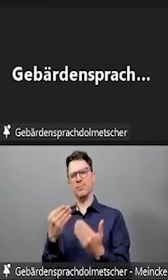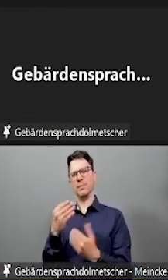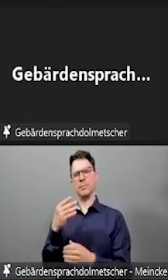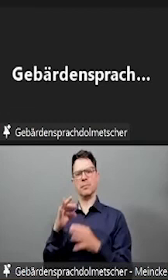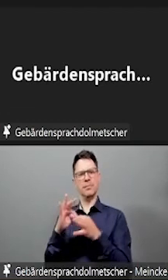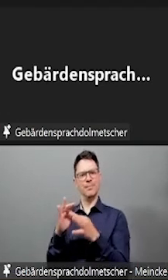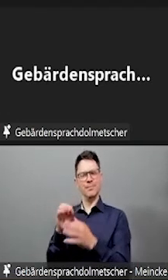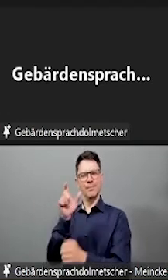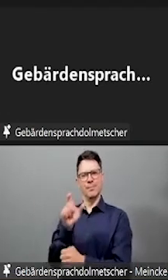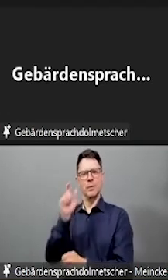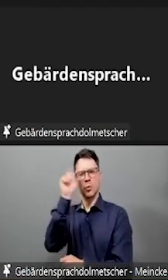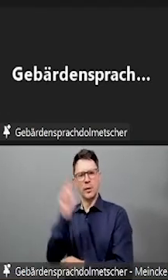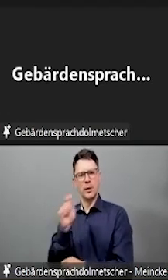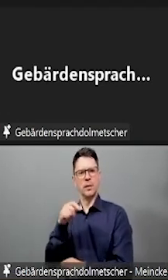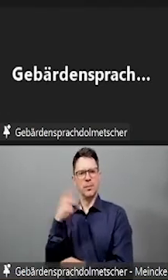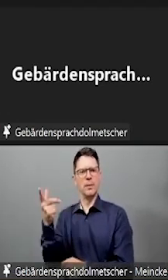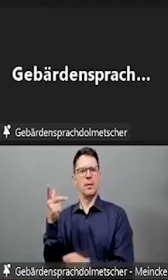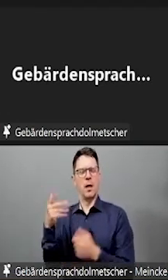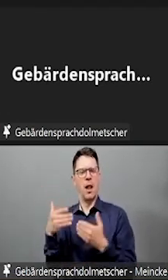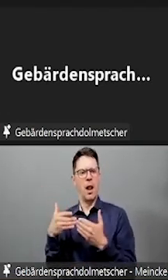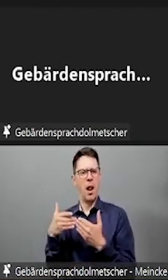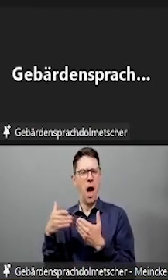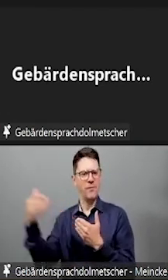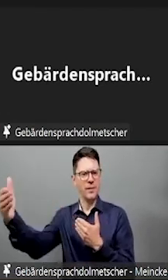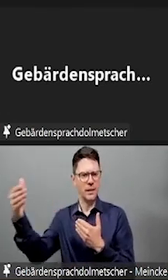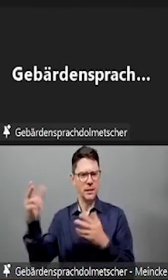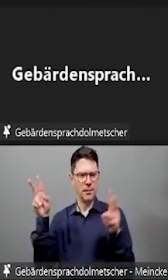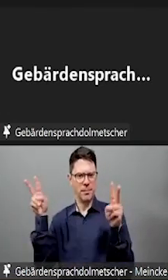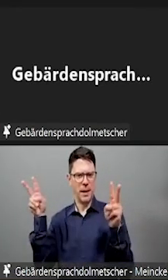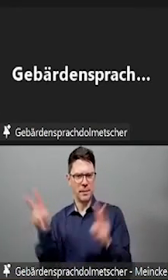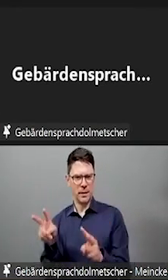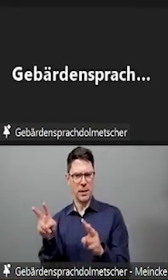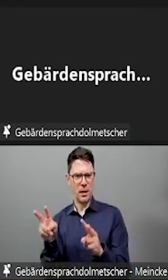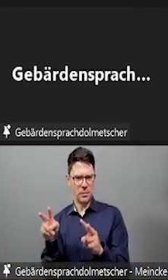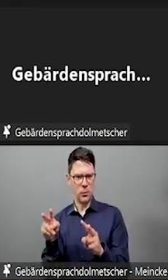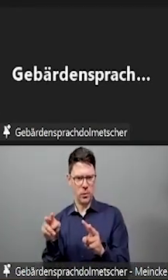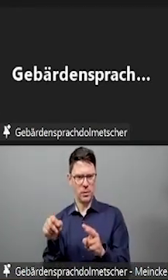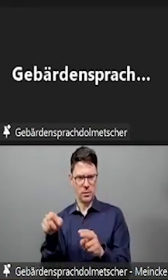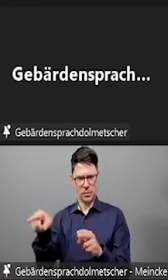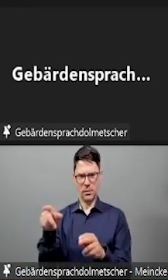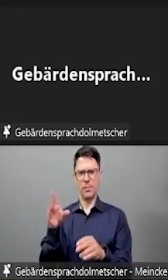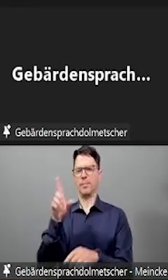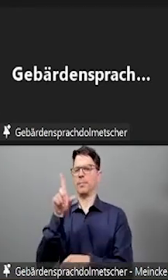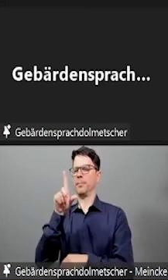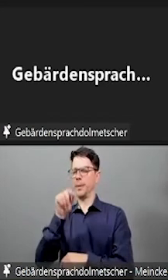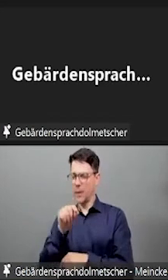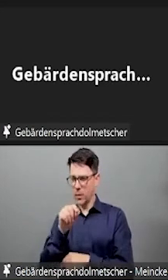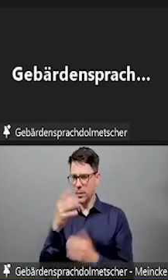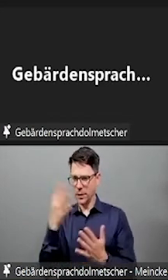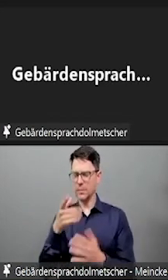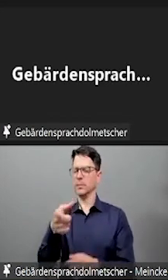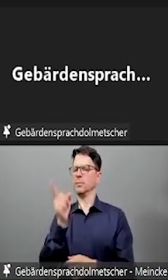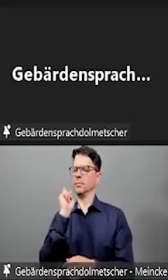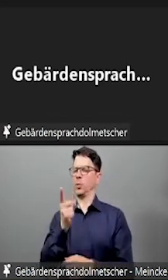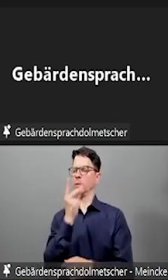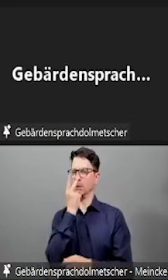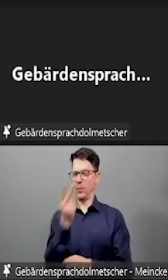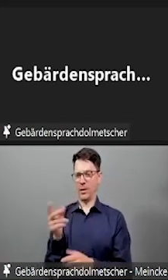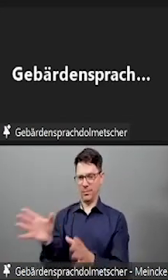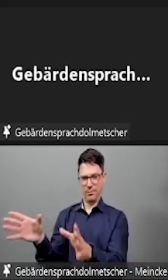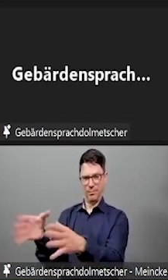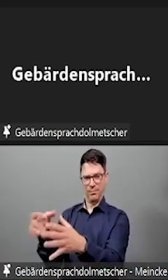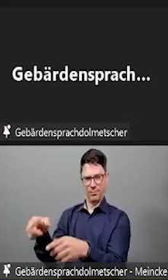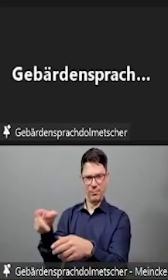ist dann die Regelung, auf die sich Studierende bei der Antragstellung beziehen können. Sollte es eine solche Regelung